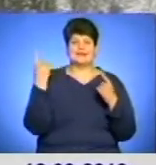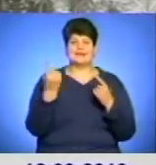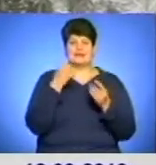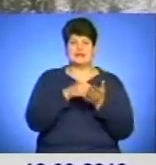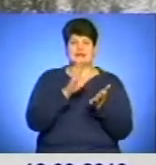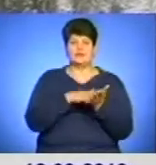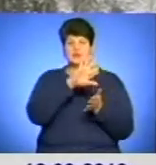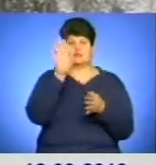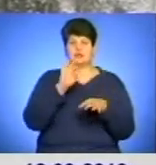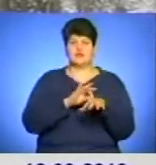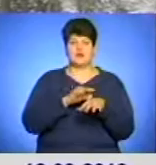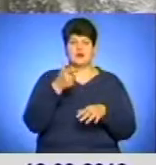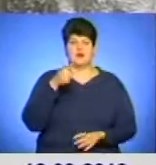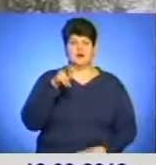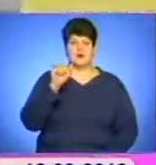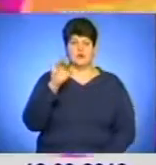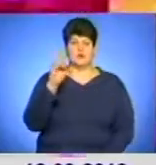усіх хворих на галукому.